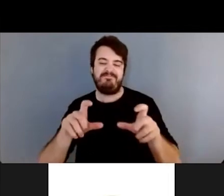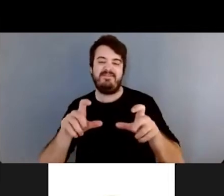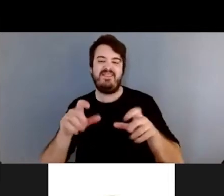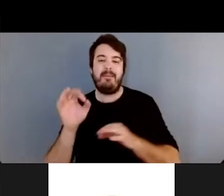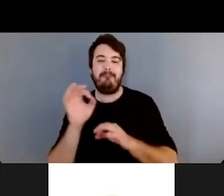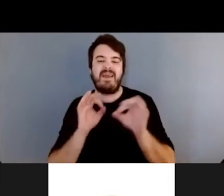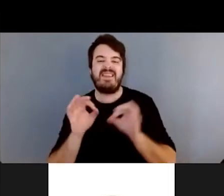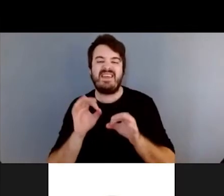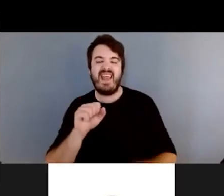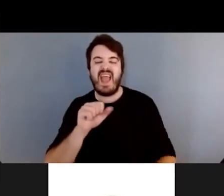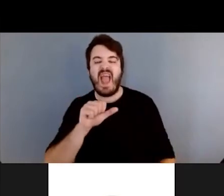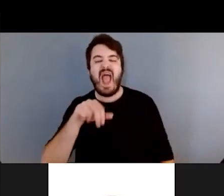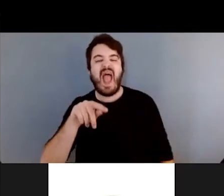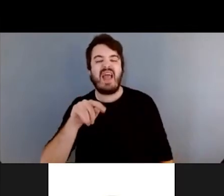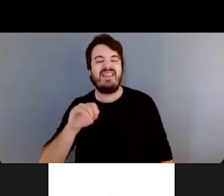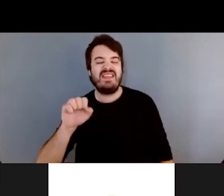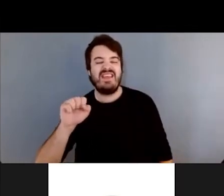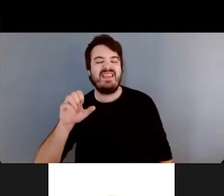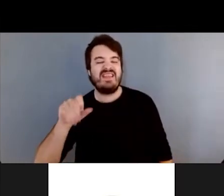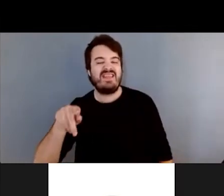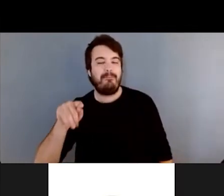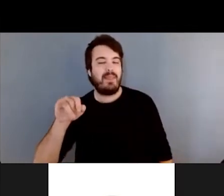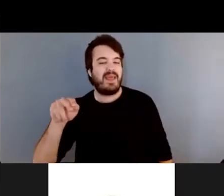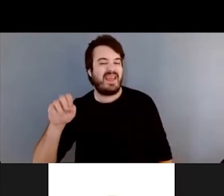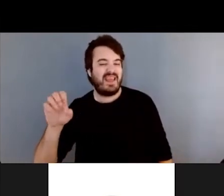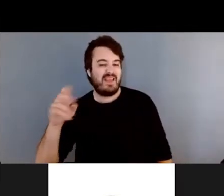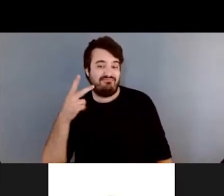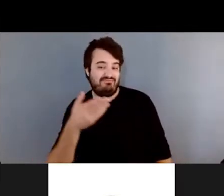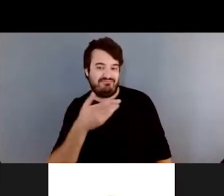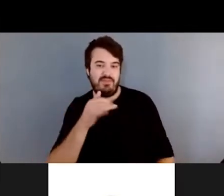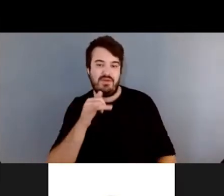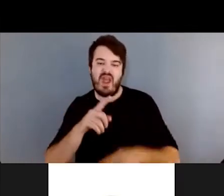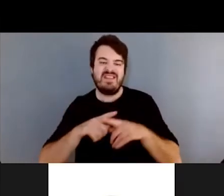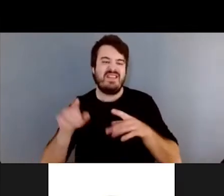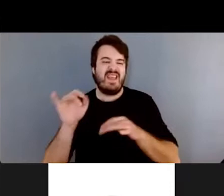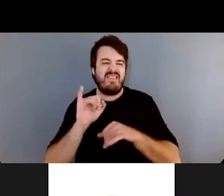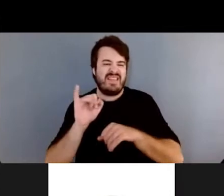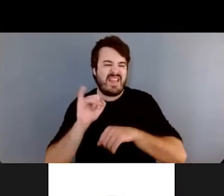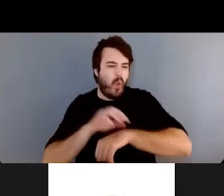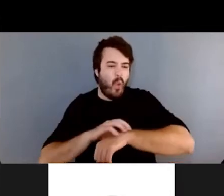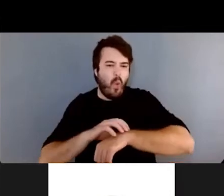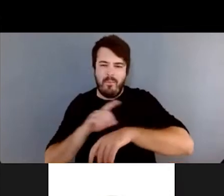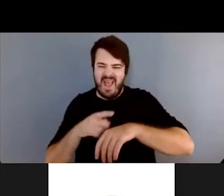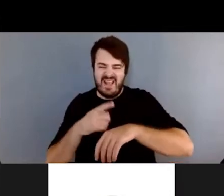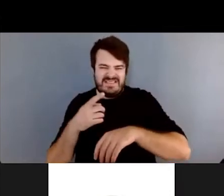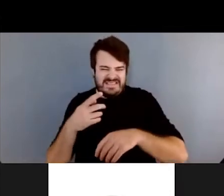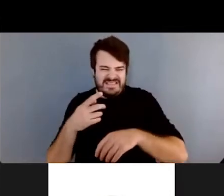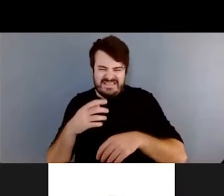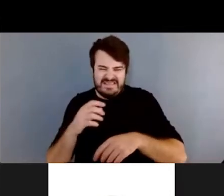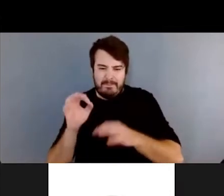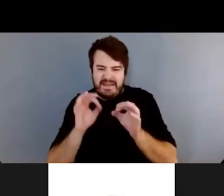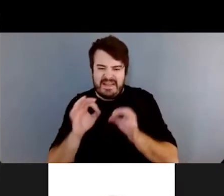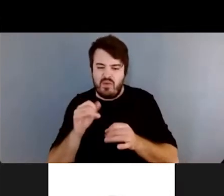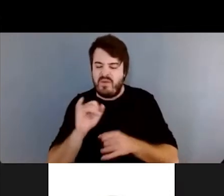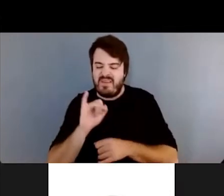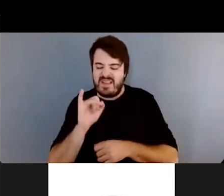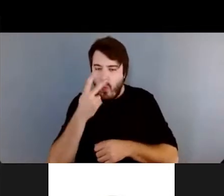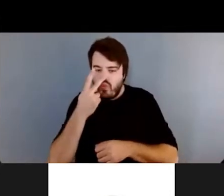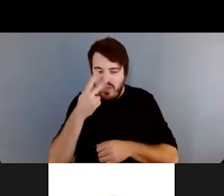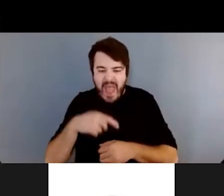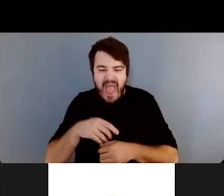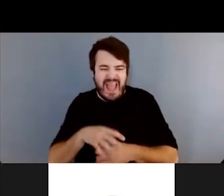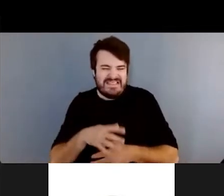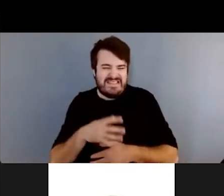antibactériennes. Donc, quand vous avez un début d'infection, même un début d'infection urinaire, une